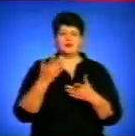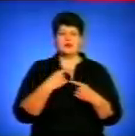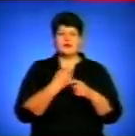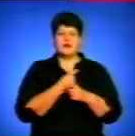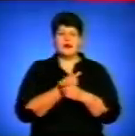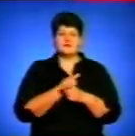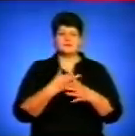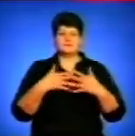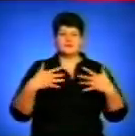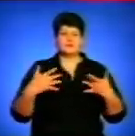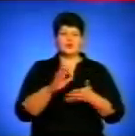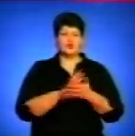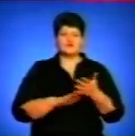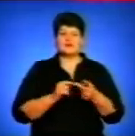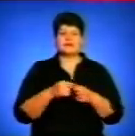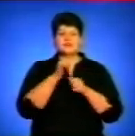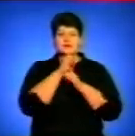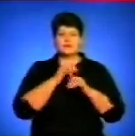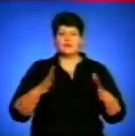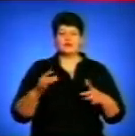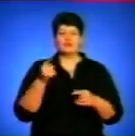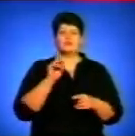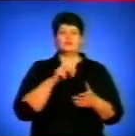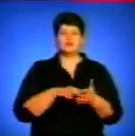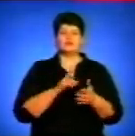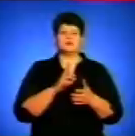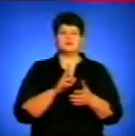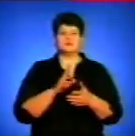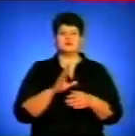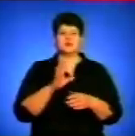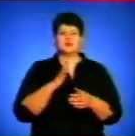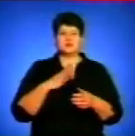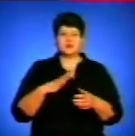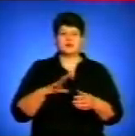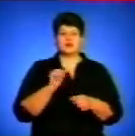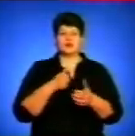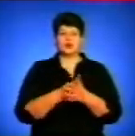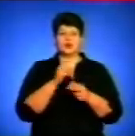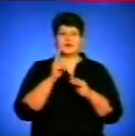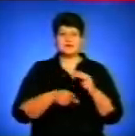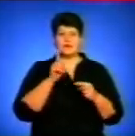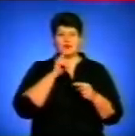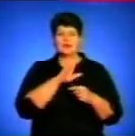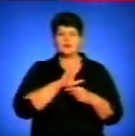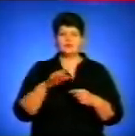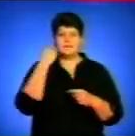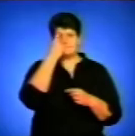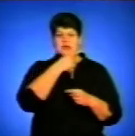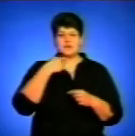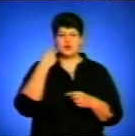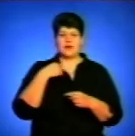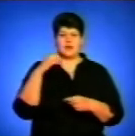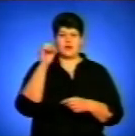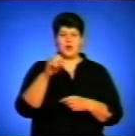продовжувалося. Це далі бути не може. Ми будемо стояти до кінця, поки не буде введене персональне голосування.